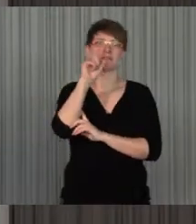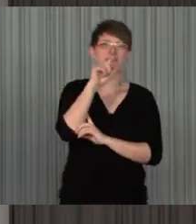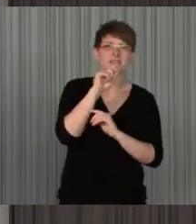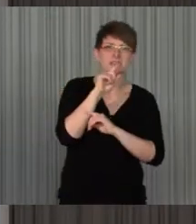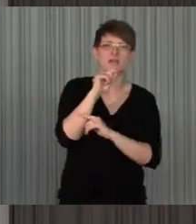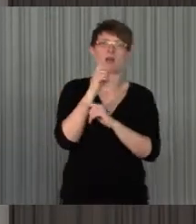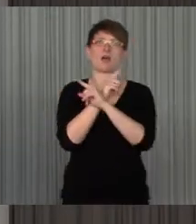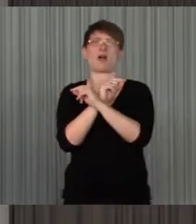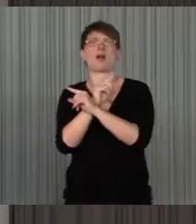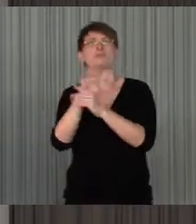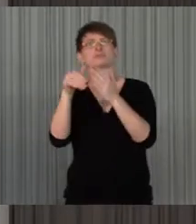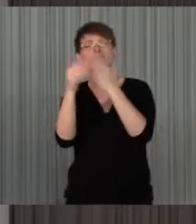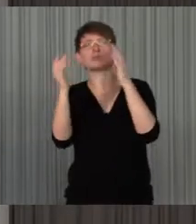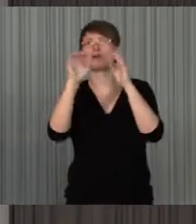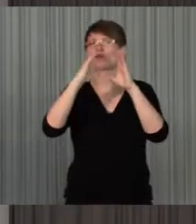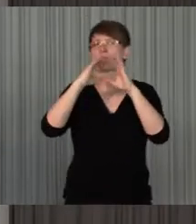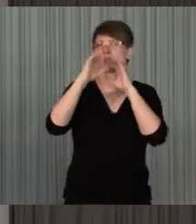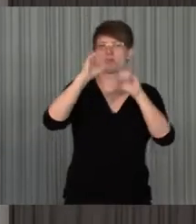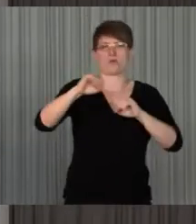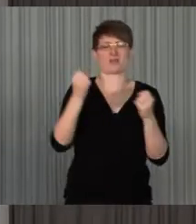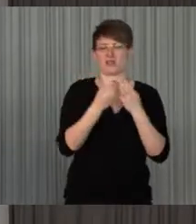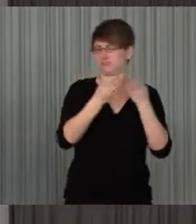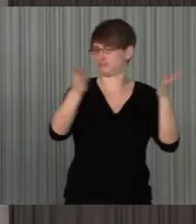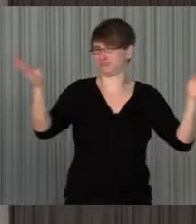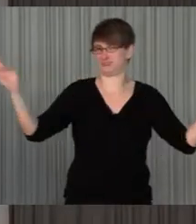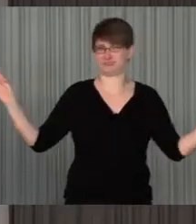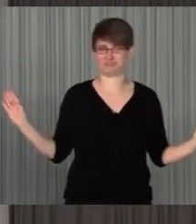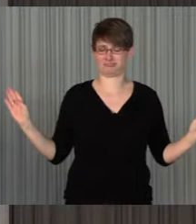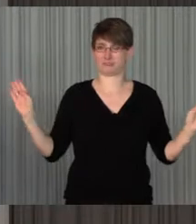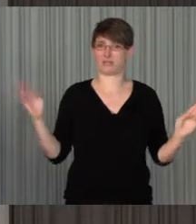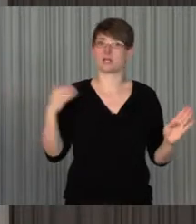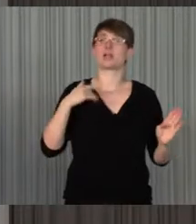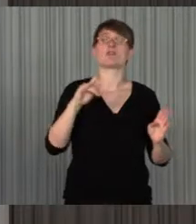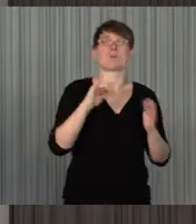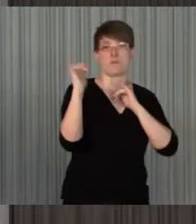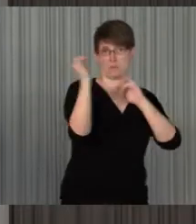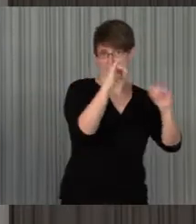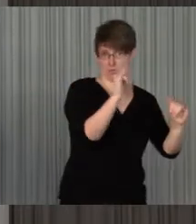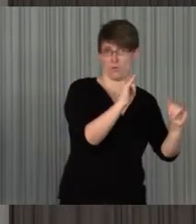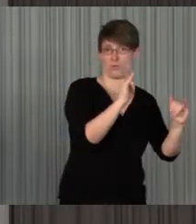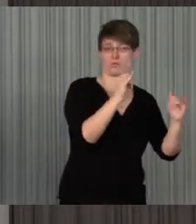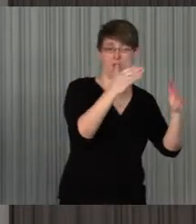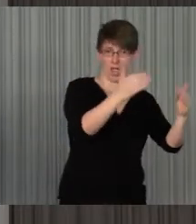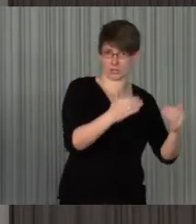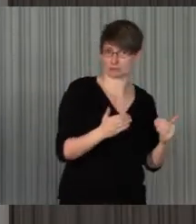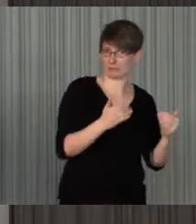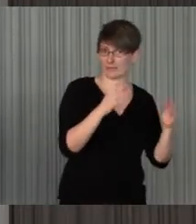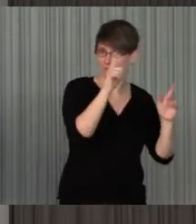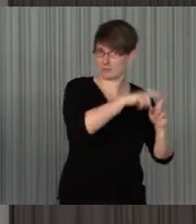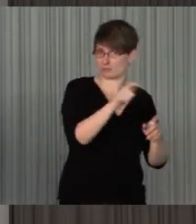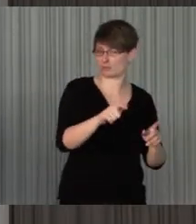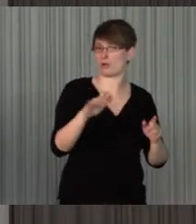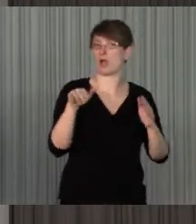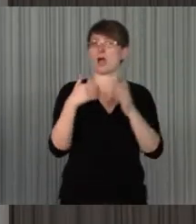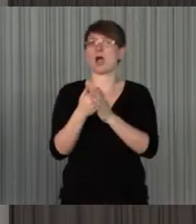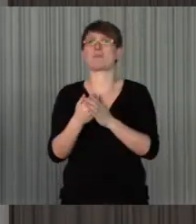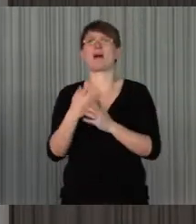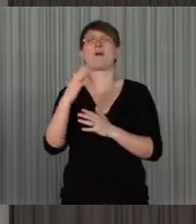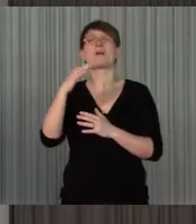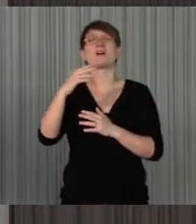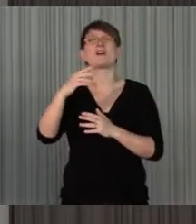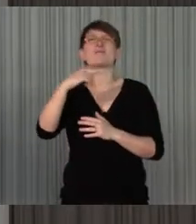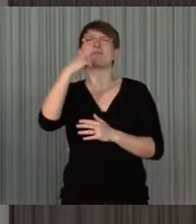Informationsmöglichkeiten für ganz viele Menschen. Das Bild für mobilitätseingeschränkte Menschen, das Bild aber natürlich auch für Leute, die verbal